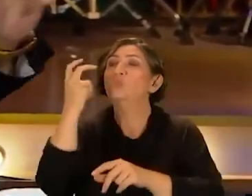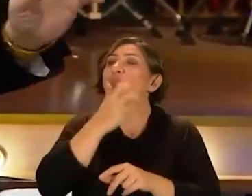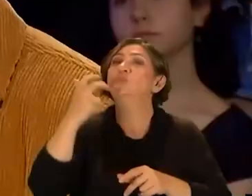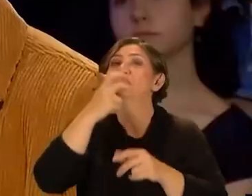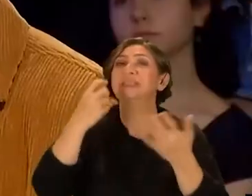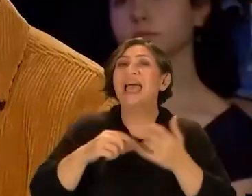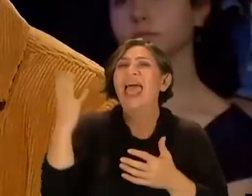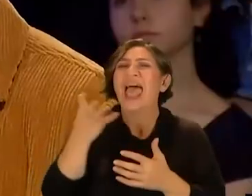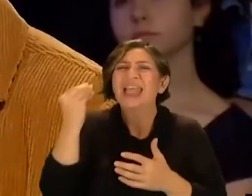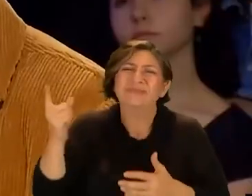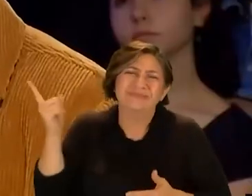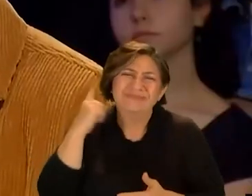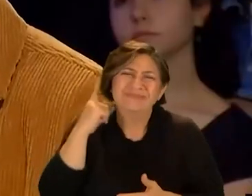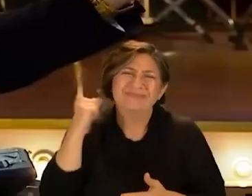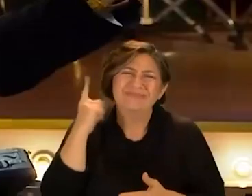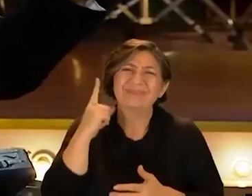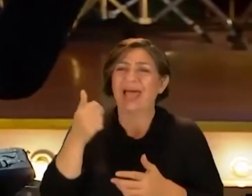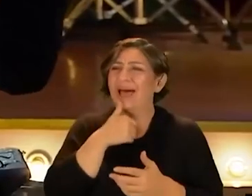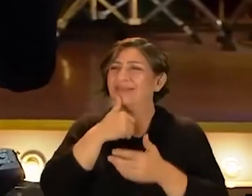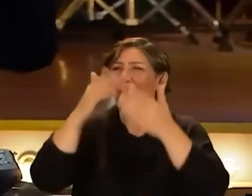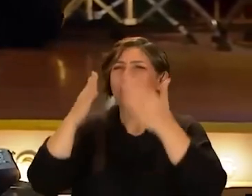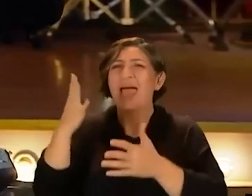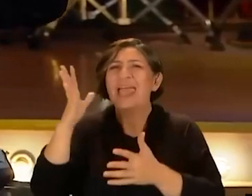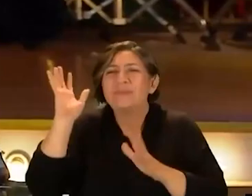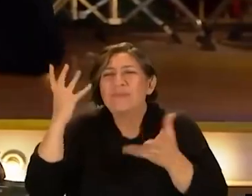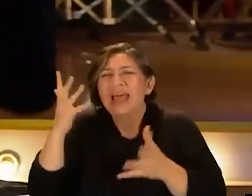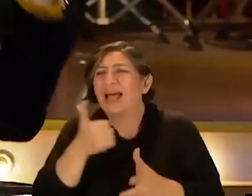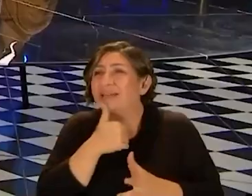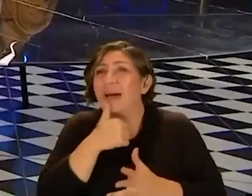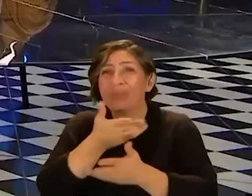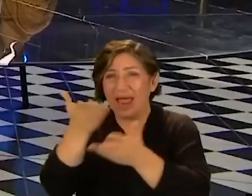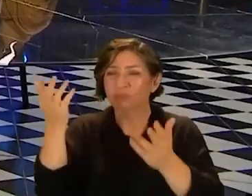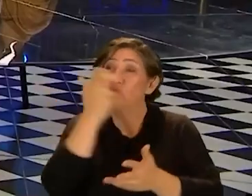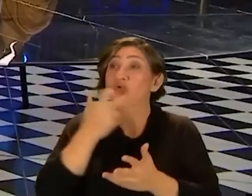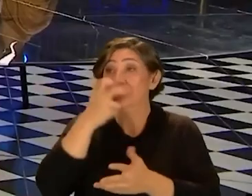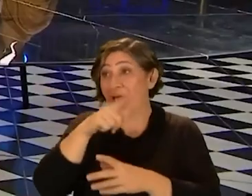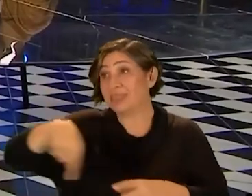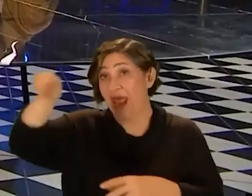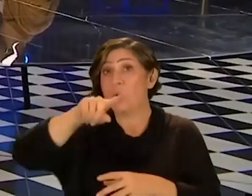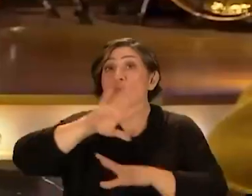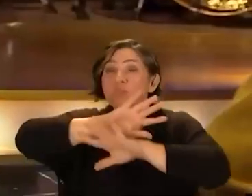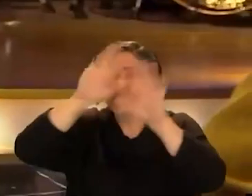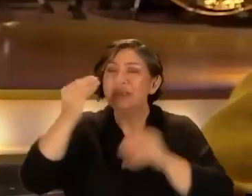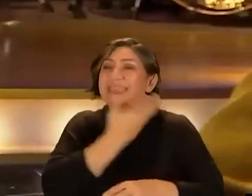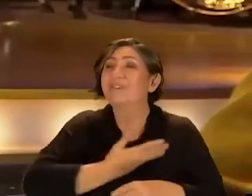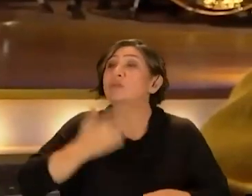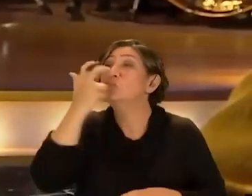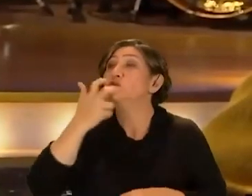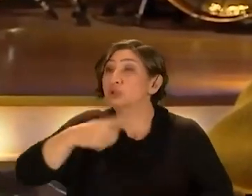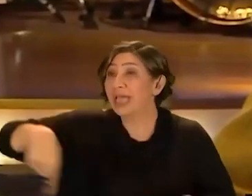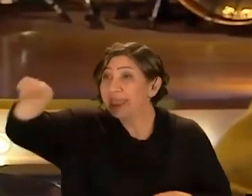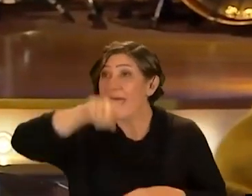müzisyenler yani en independent gördüğün adam en manyak adamlar hepsi bütün sevdiğin